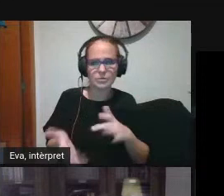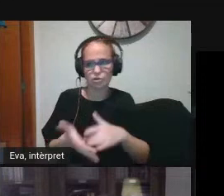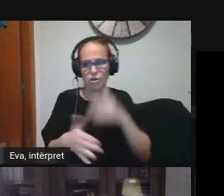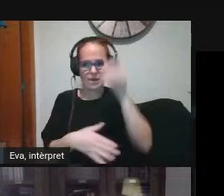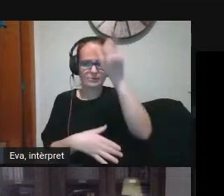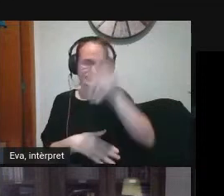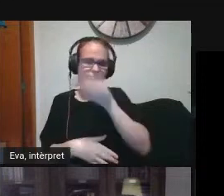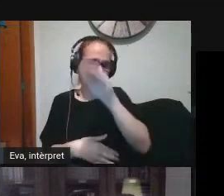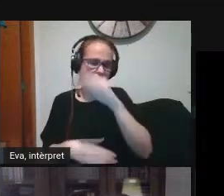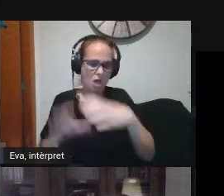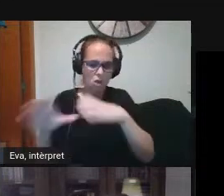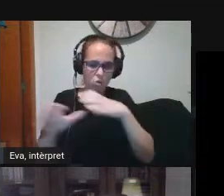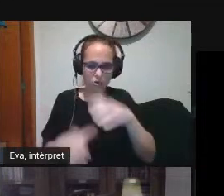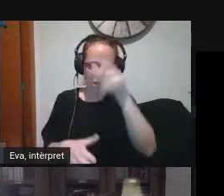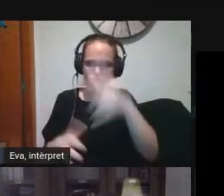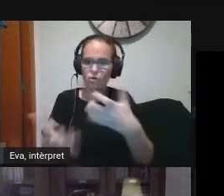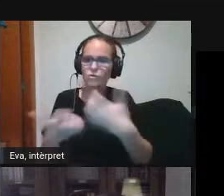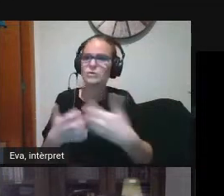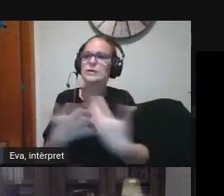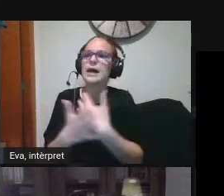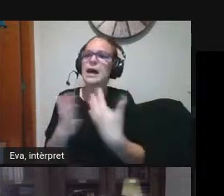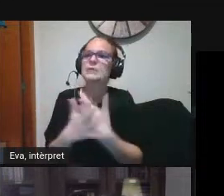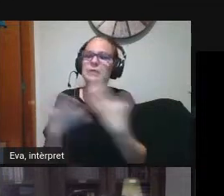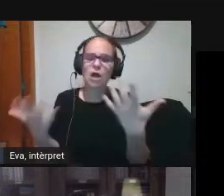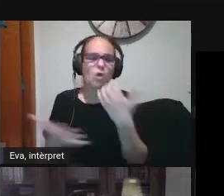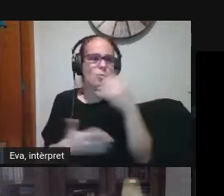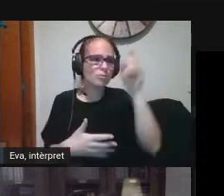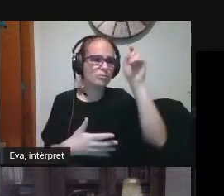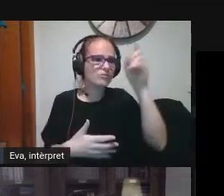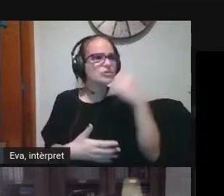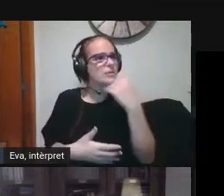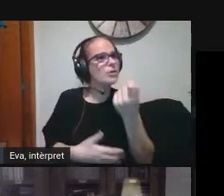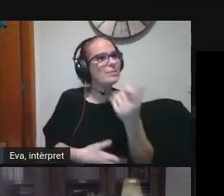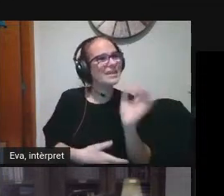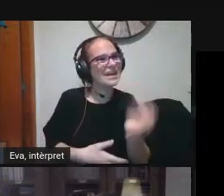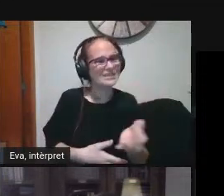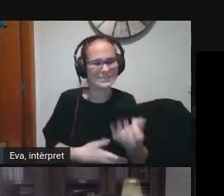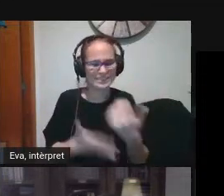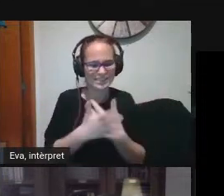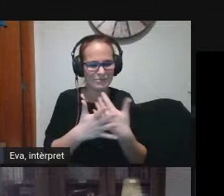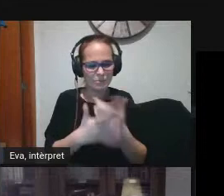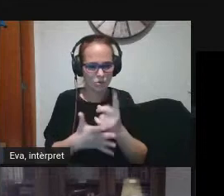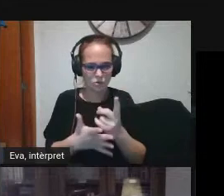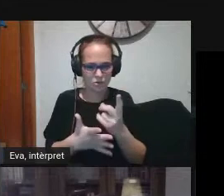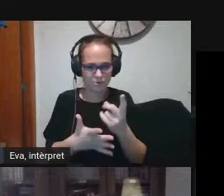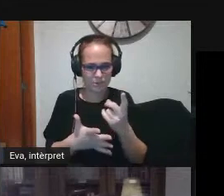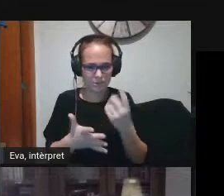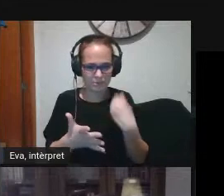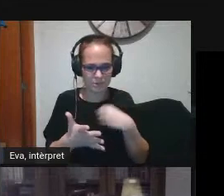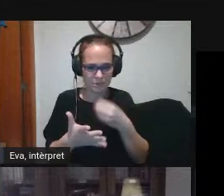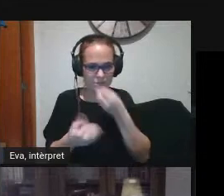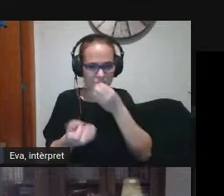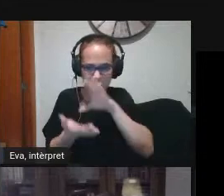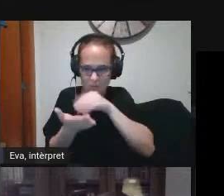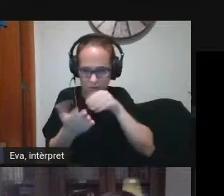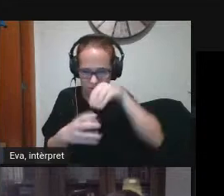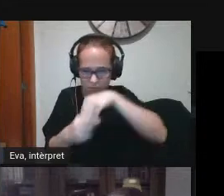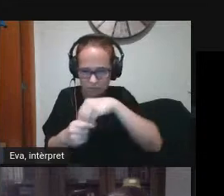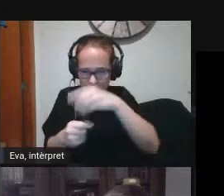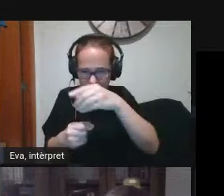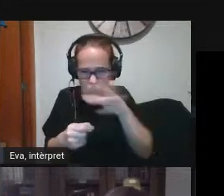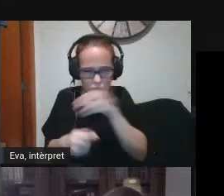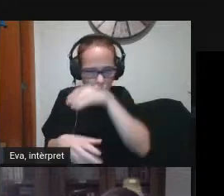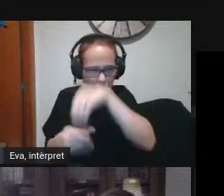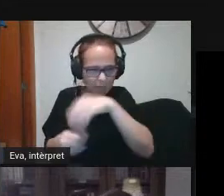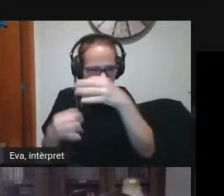que t'ho expliqui ell o hagis d'anar a buscar no sé quin profe que en sap una mica sinó que en algun lloc hem de poder tenir aquesta visió tot el que s'està fent que és aquesta segona part